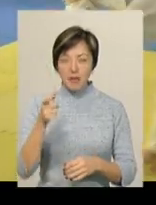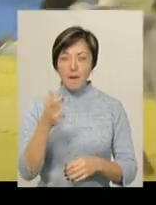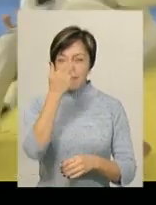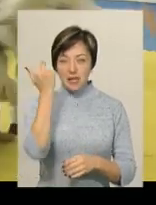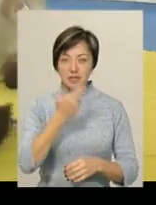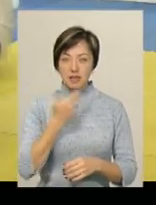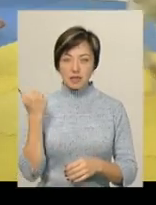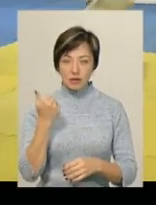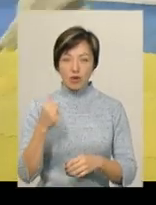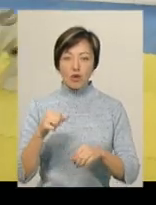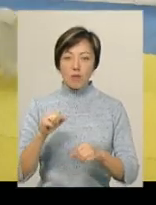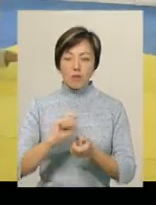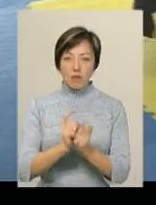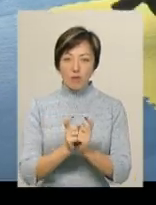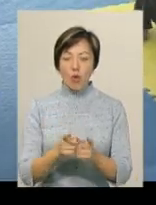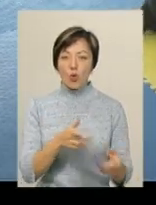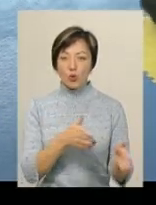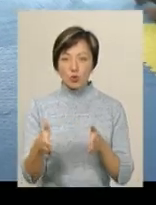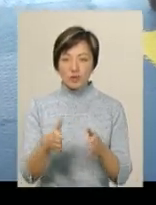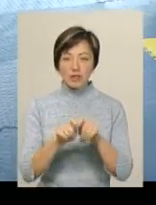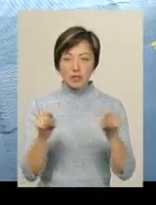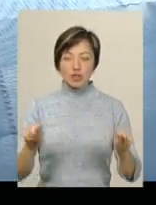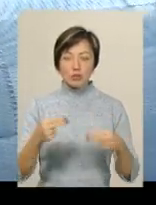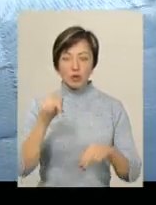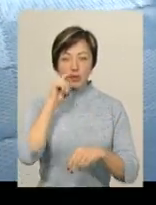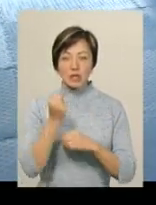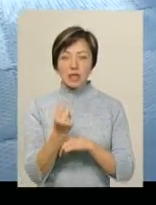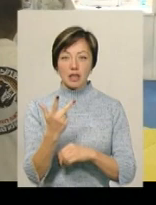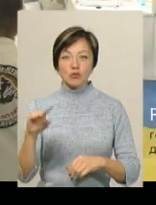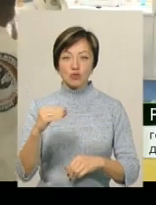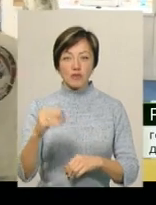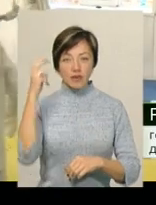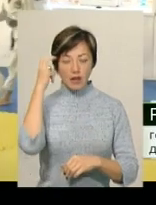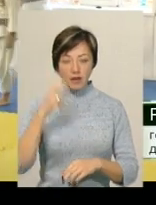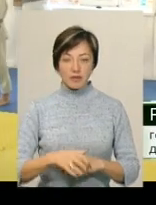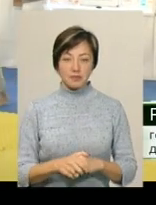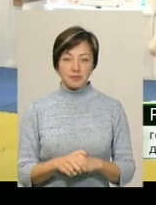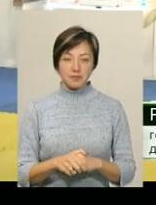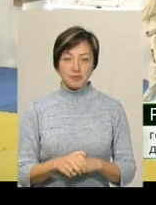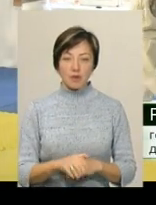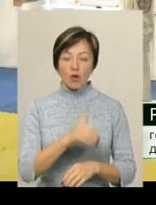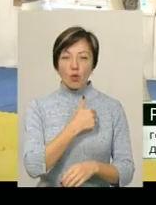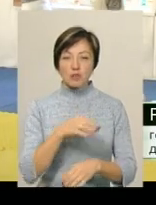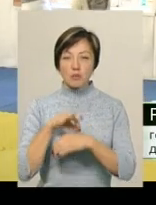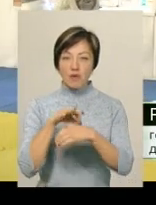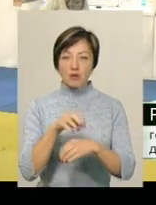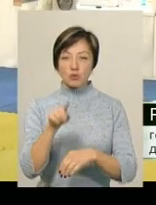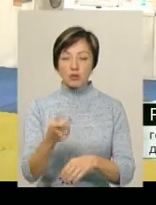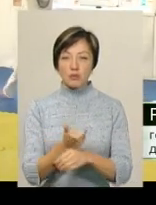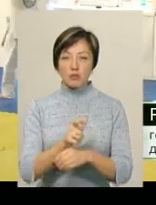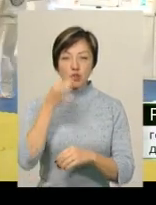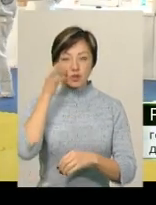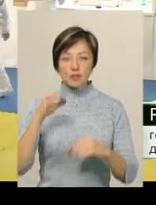-джитсу готується до відкритого чемпіонату України. Він проходитиме 13 жовтня у Києві. Хочемо повезти туди більш